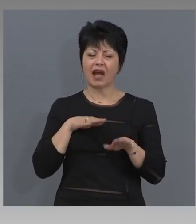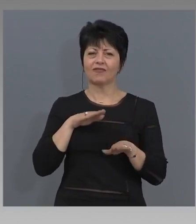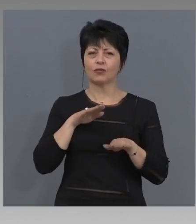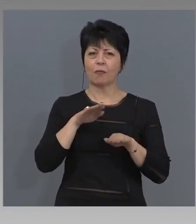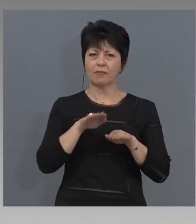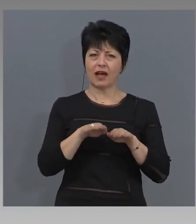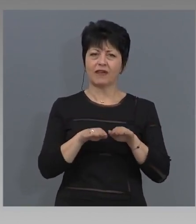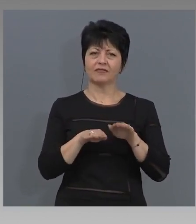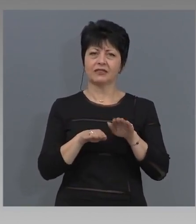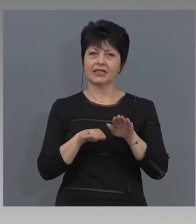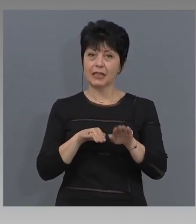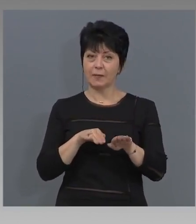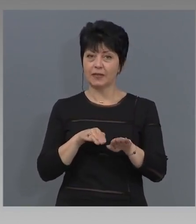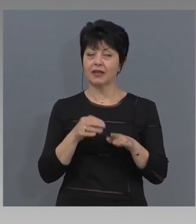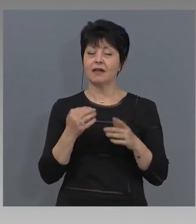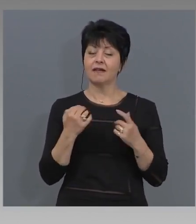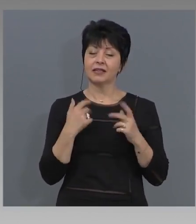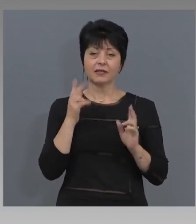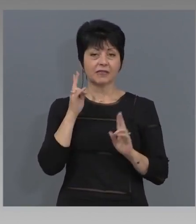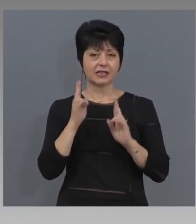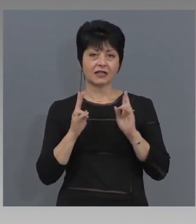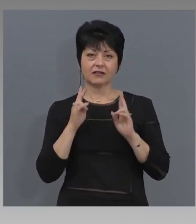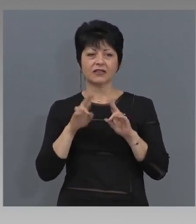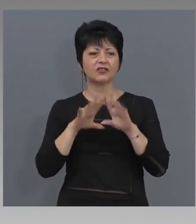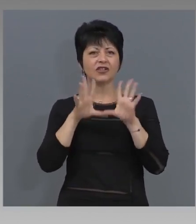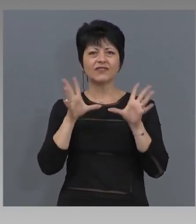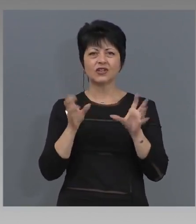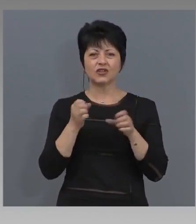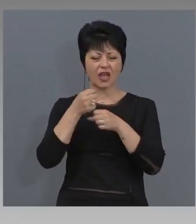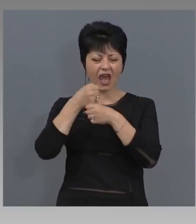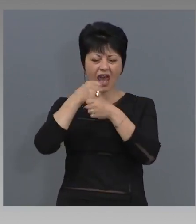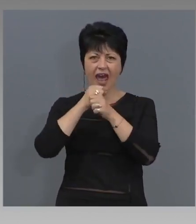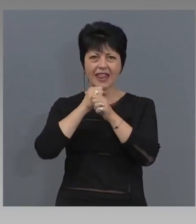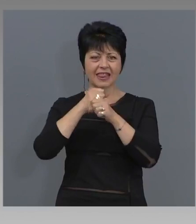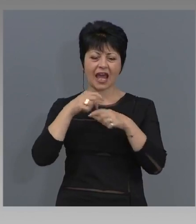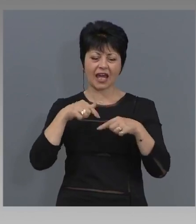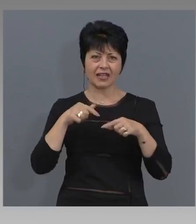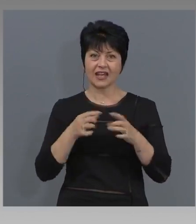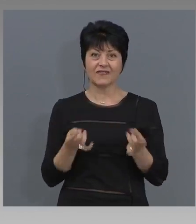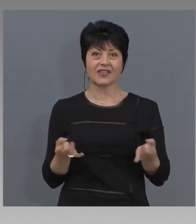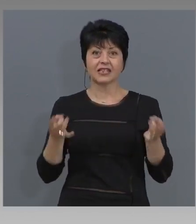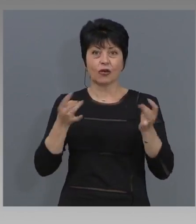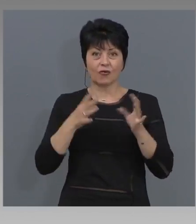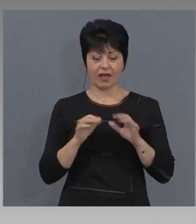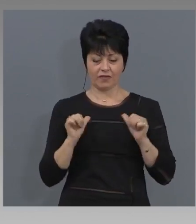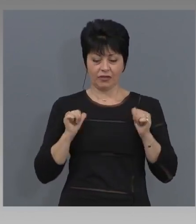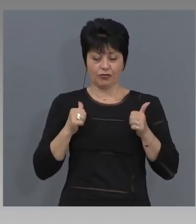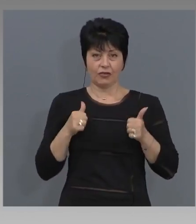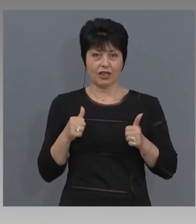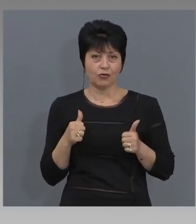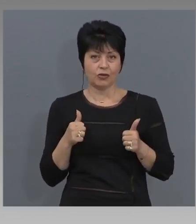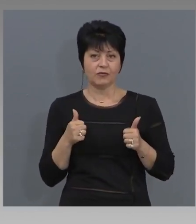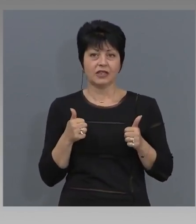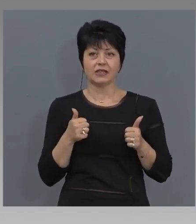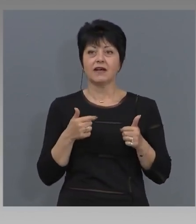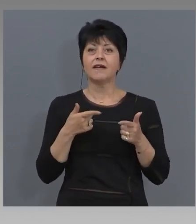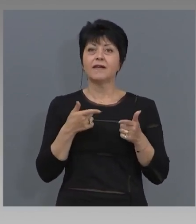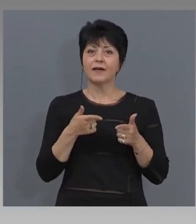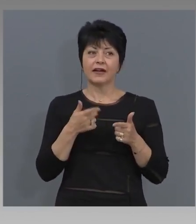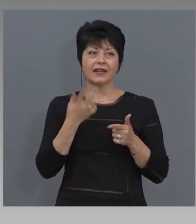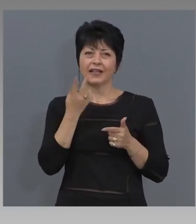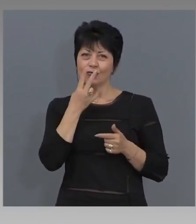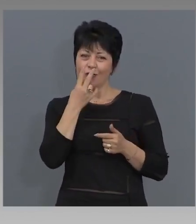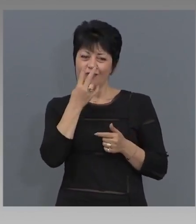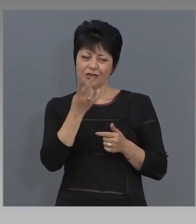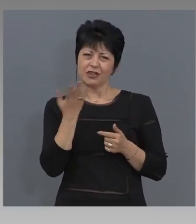Защото съм абсолютно съгласна и всички анализи показват, че възстановяването на туризма по начинът, по който сме свикнали да